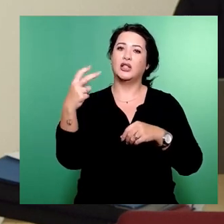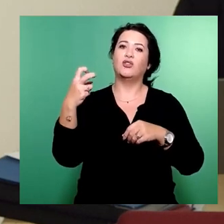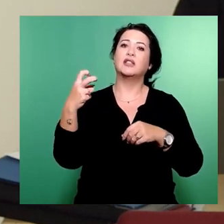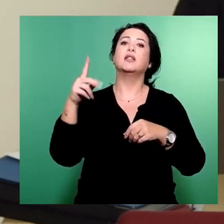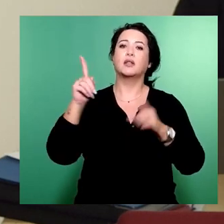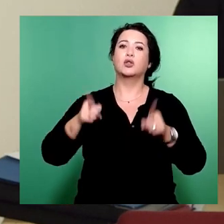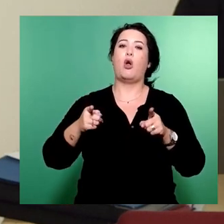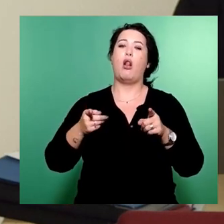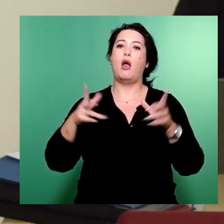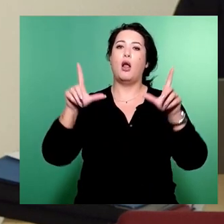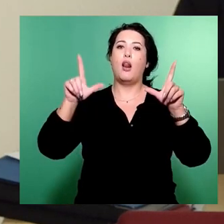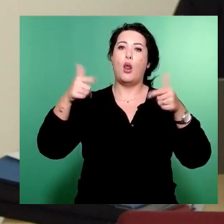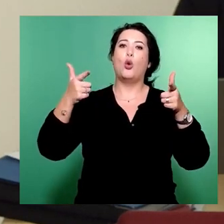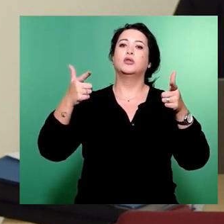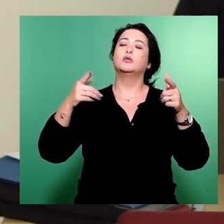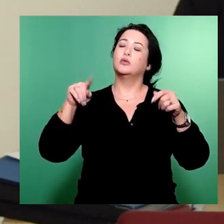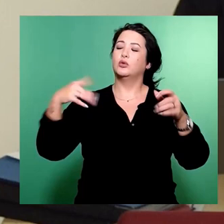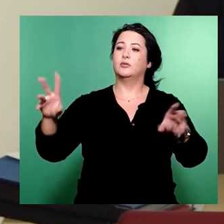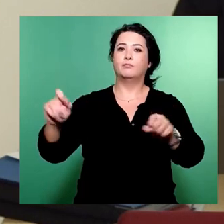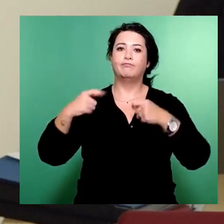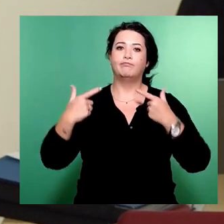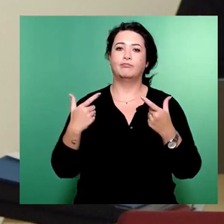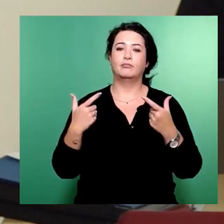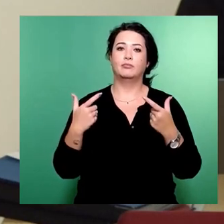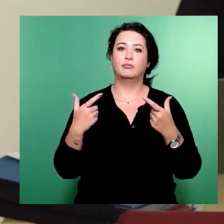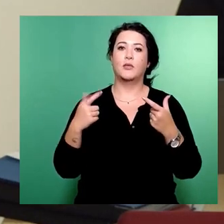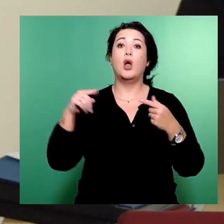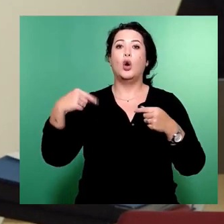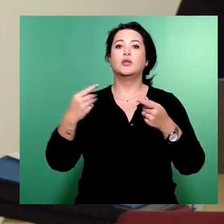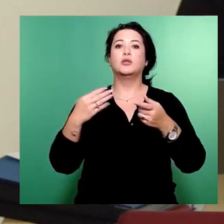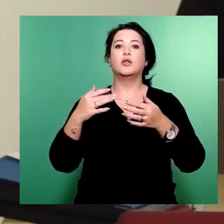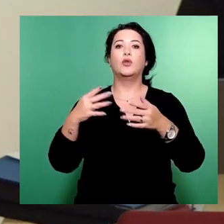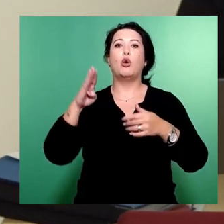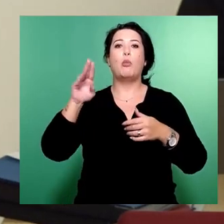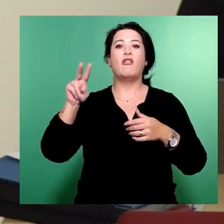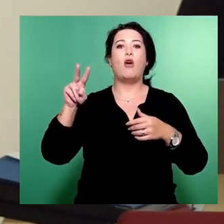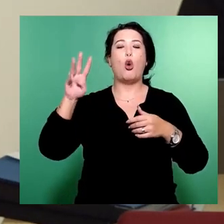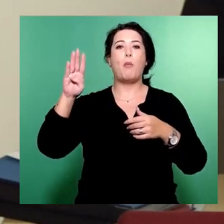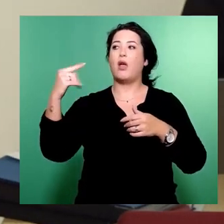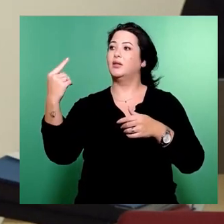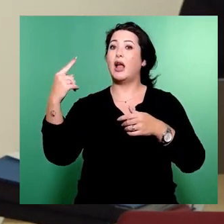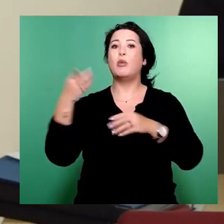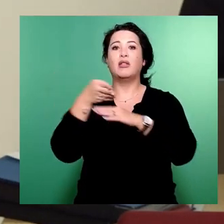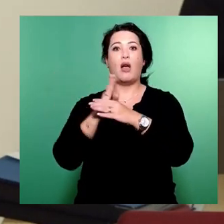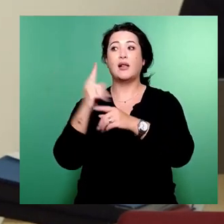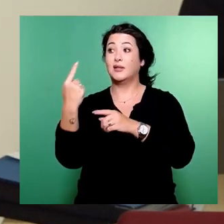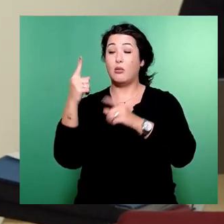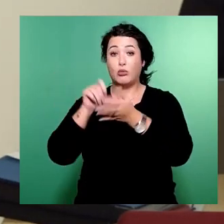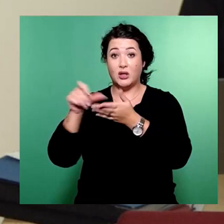für den Schienenteil, also den Anteil, den die DVB ja dann zahlen müsste, gibt es ja die Bundesprogramm GVFG.